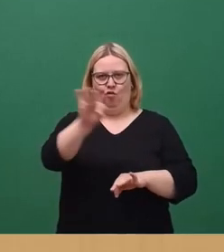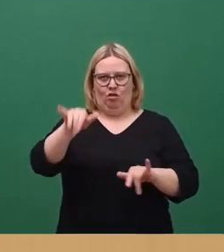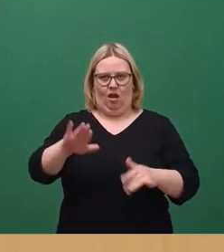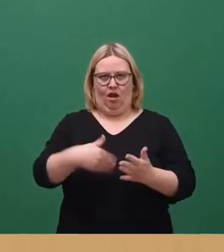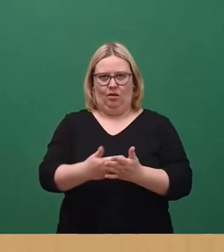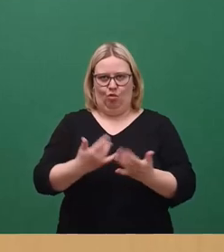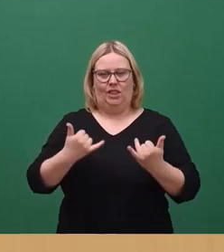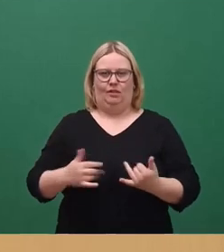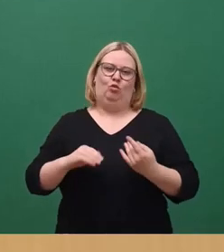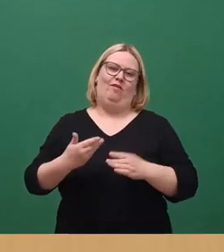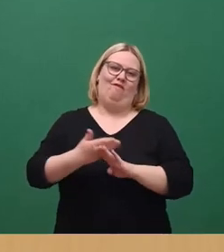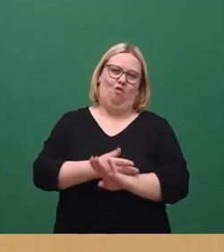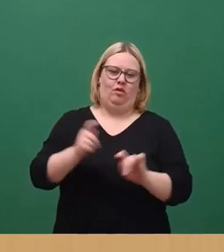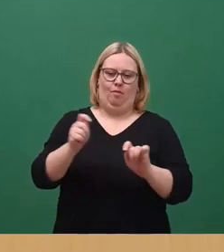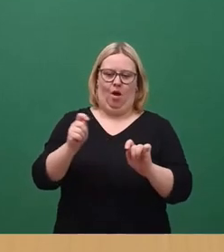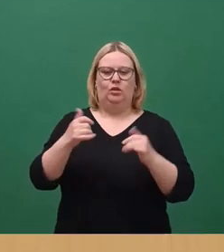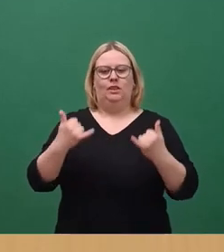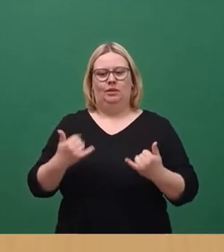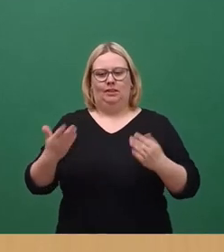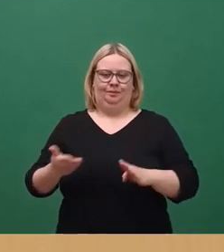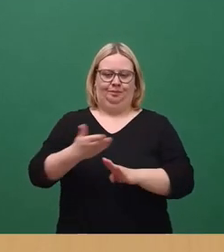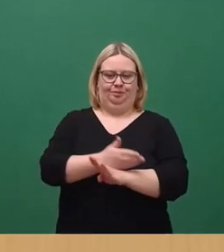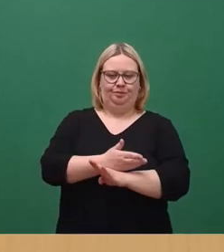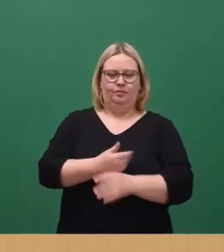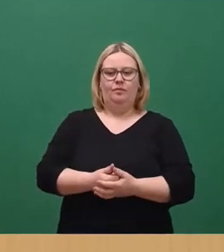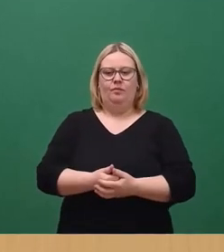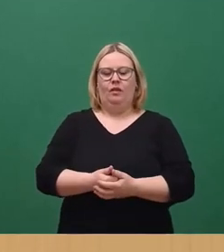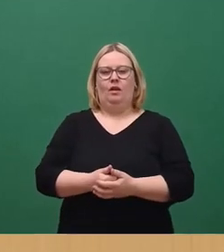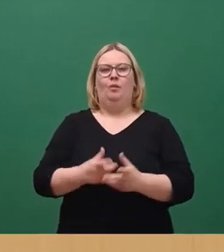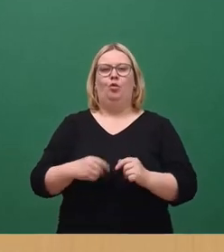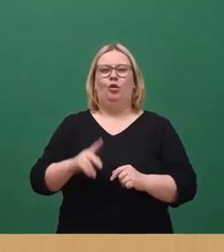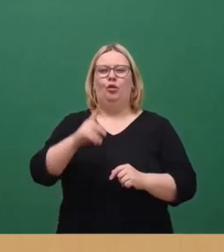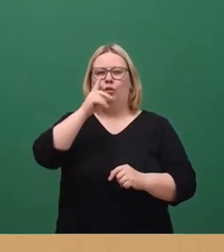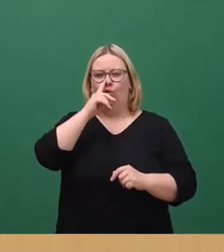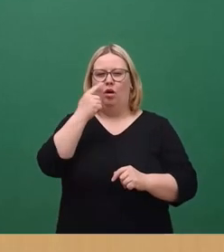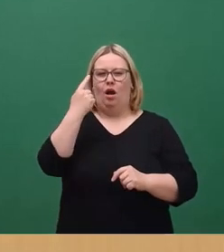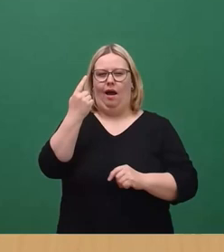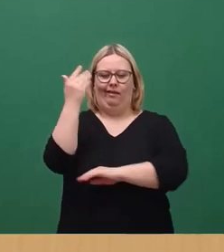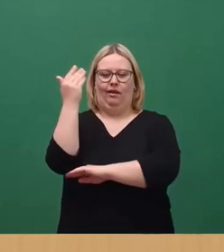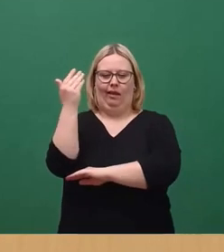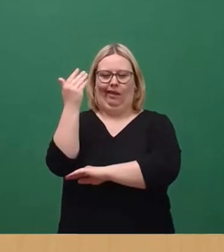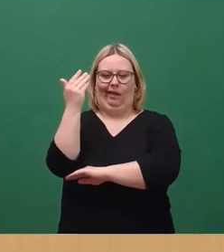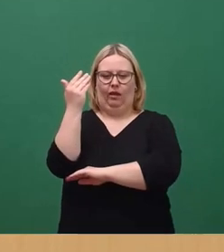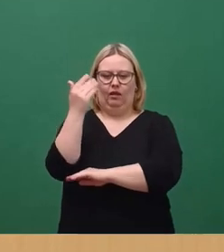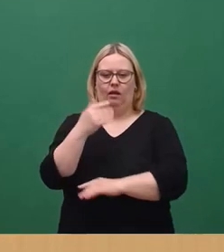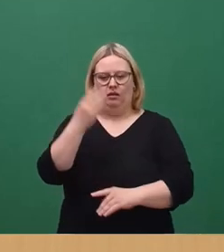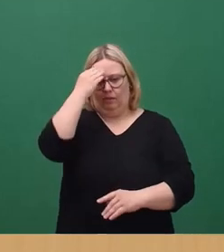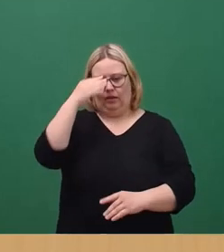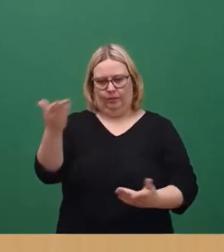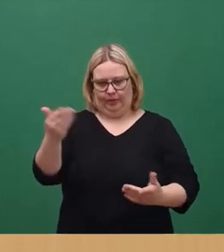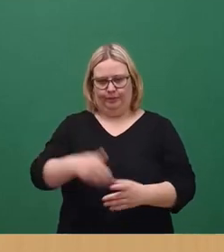werden kann. Darf ich diesen Punkt jetzt aufrufen? Es ist lediglich ein Redner gemeldet. Herr Gilke, schön.